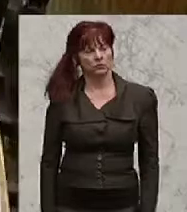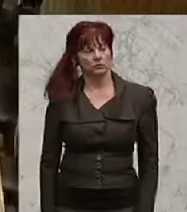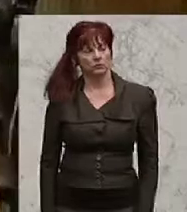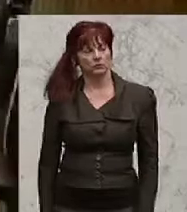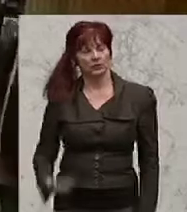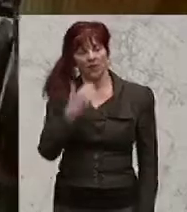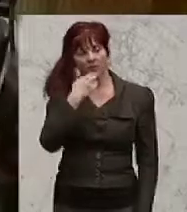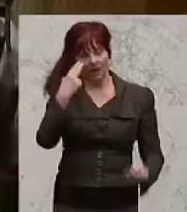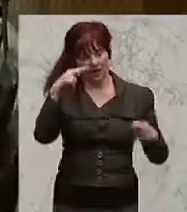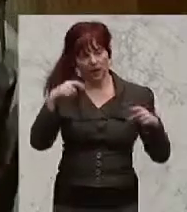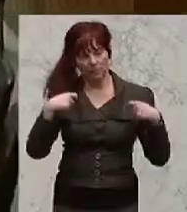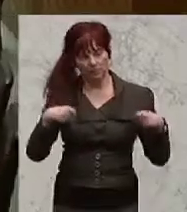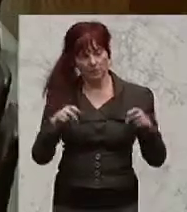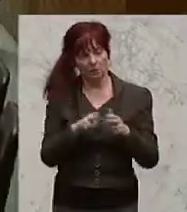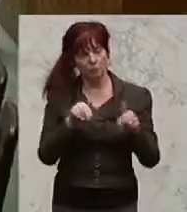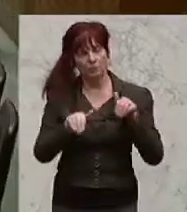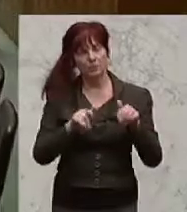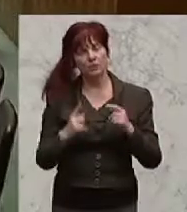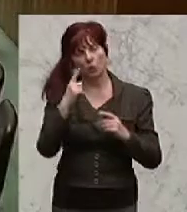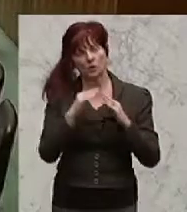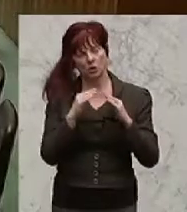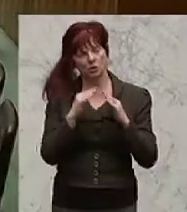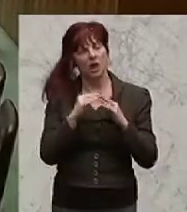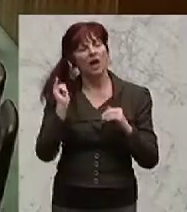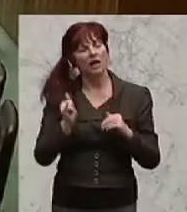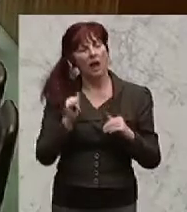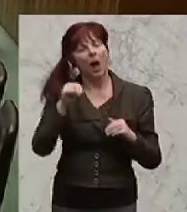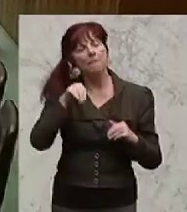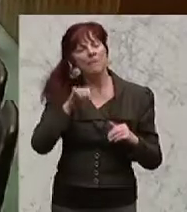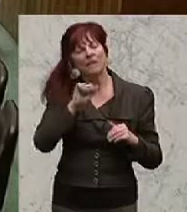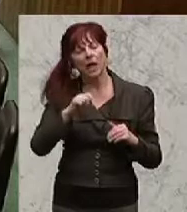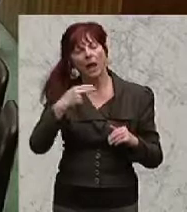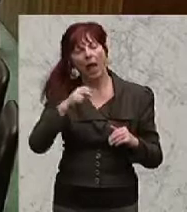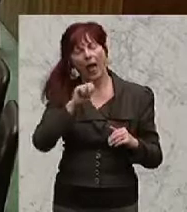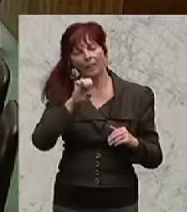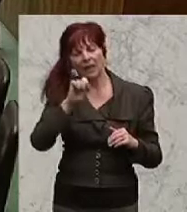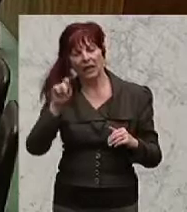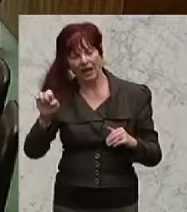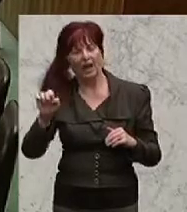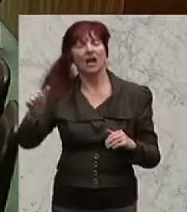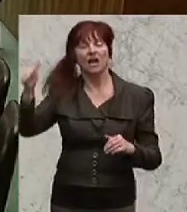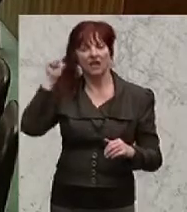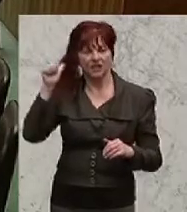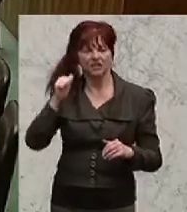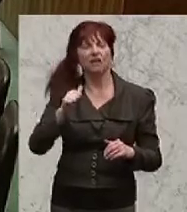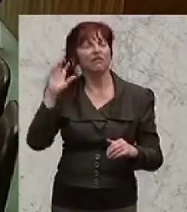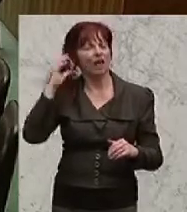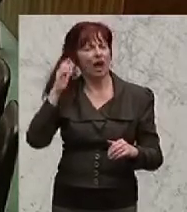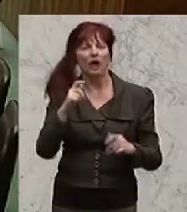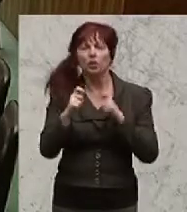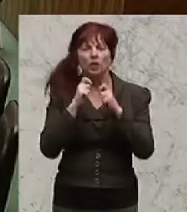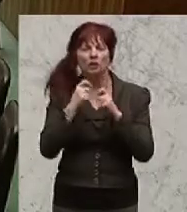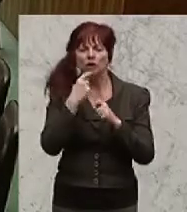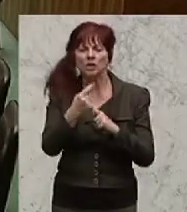Walter Rosenkranz, FPÖ, ist der nächste Redner. Michael Haneke hat gestern in einem Radiointerview ganz kurz gemeint, ohne die österreichische